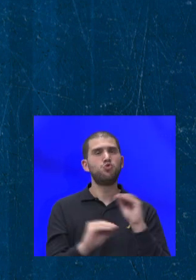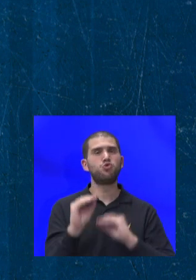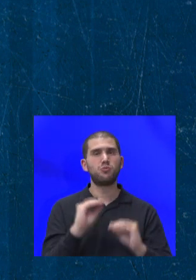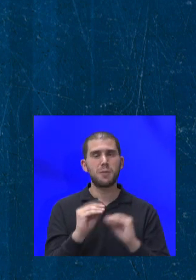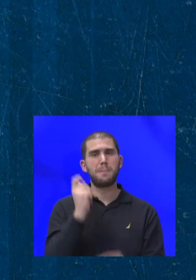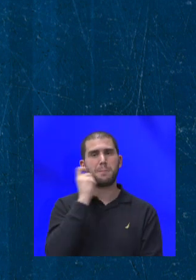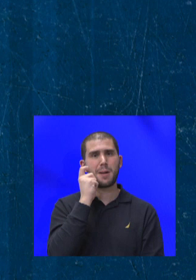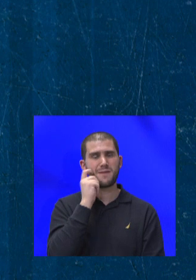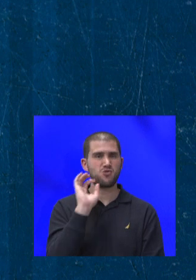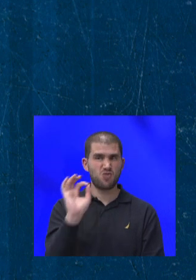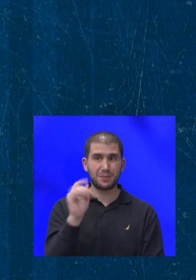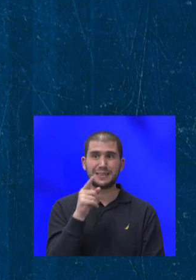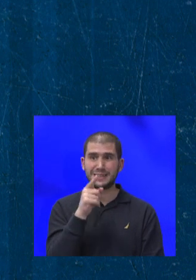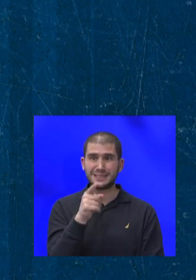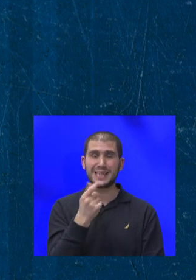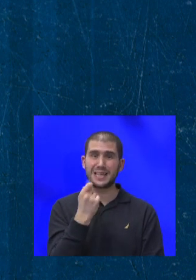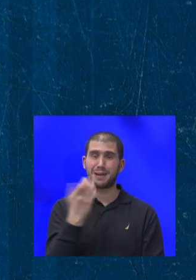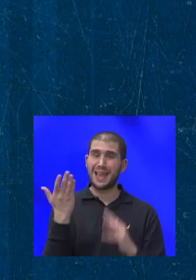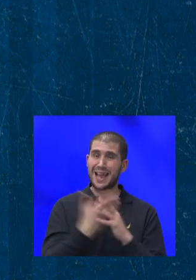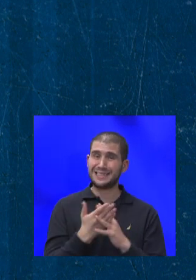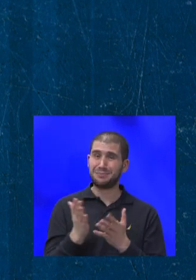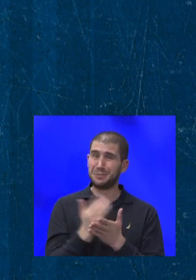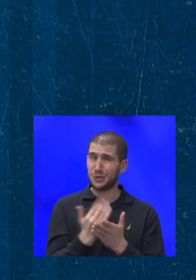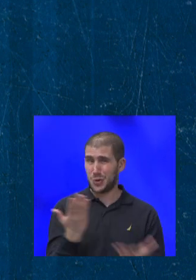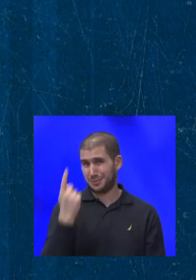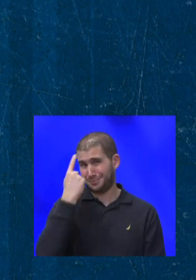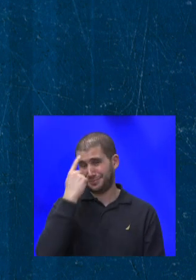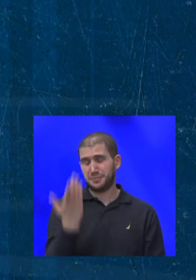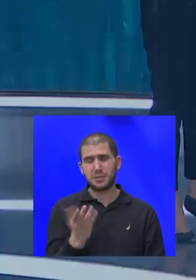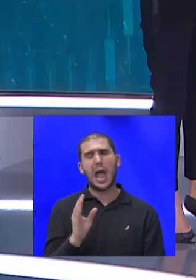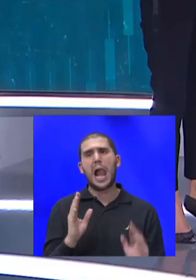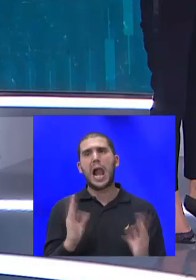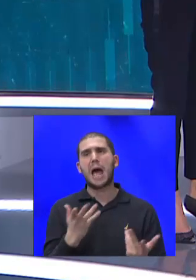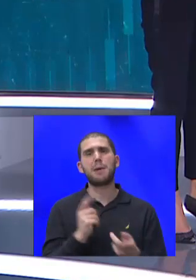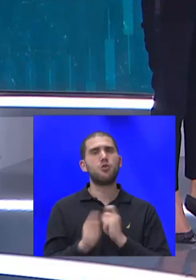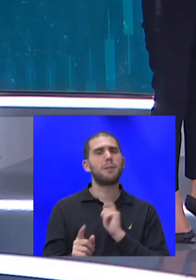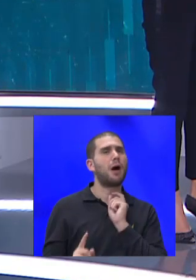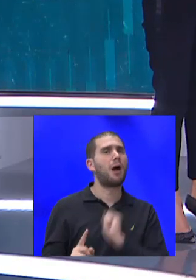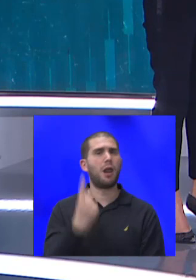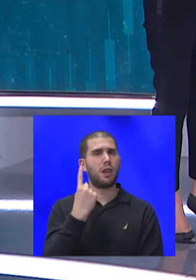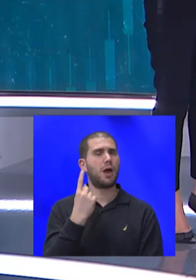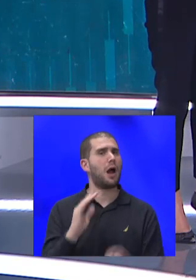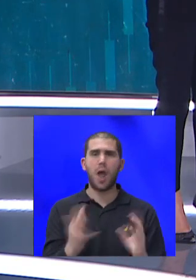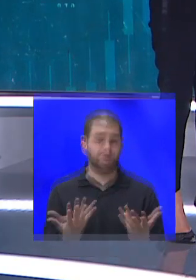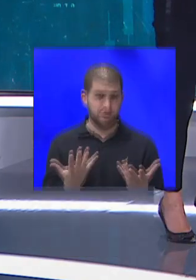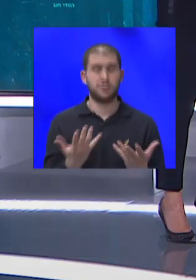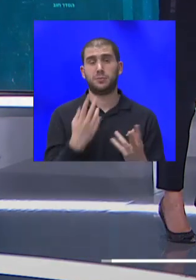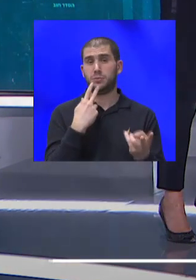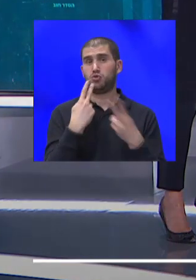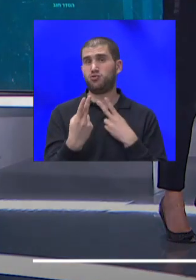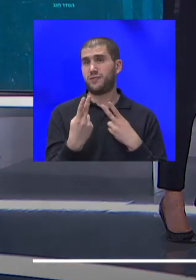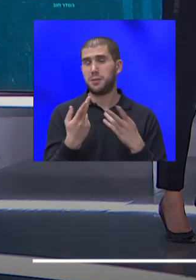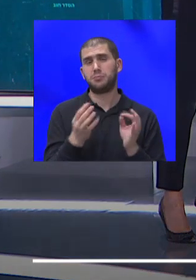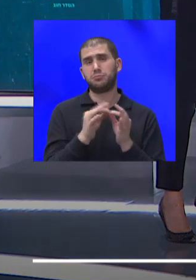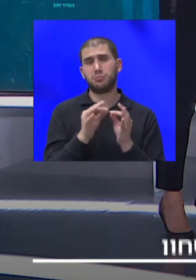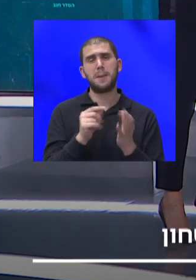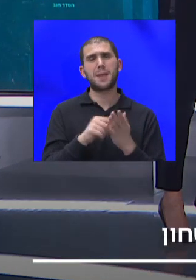כמעט חצי מהמסכורת שלהם, המחיר הזה. עכשיו למה? למה הם משלמים כל כך הרבה כסף? התשובה היא פשוט בגלל התשתיות. אמנם